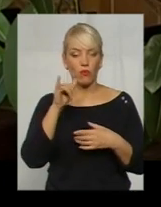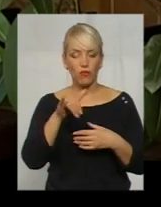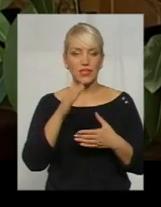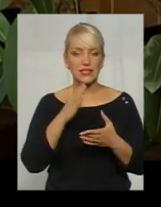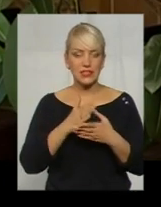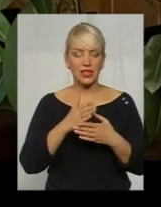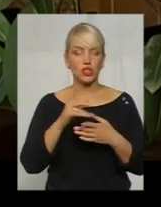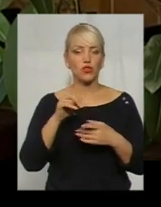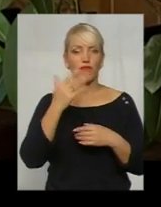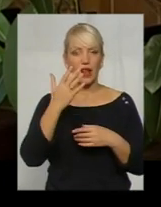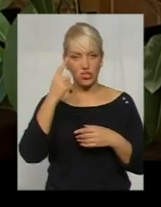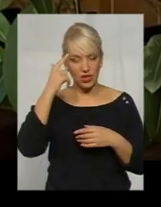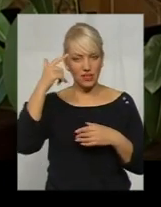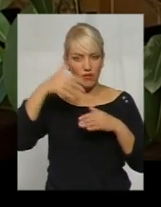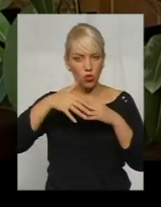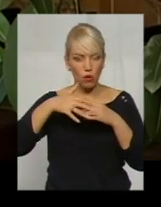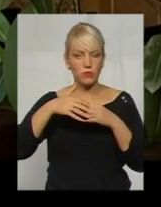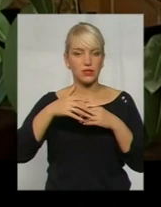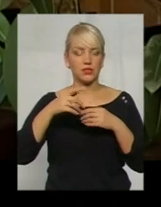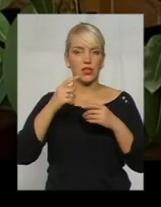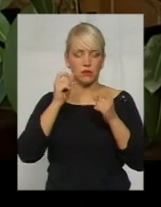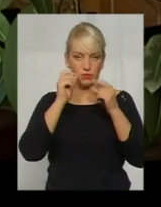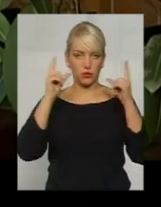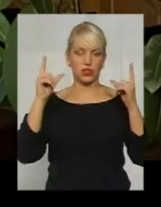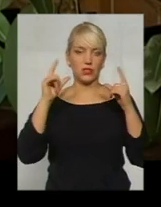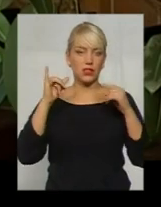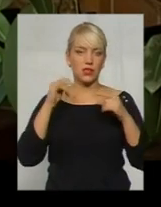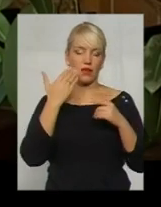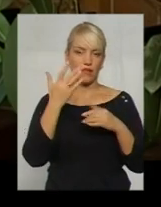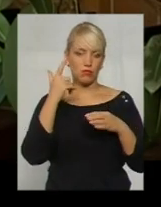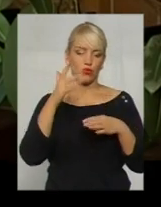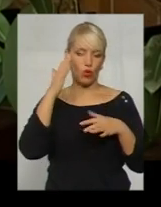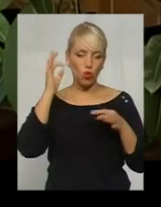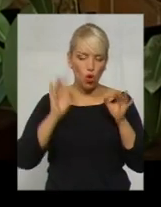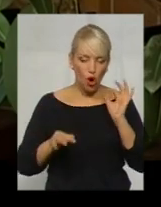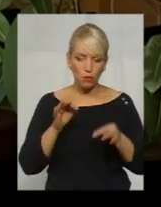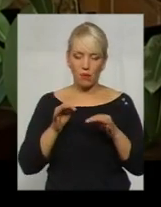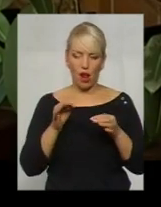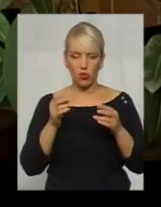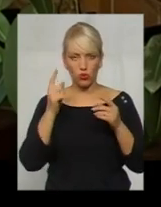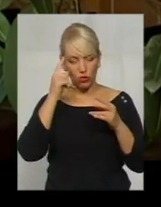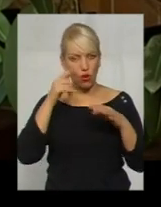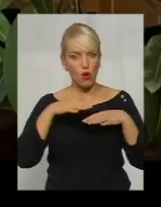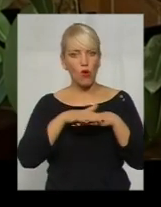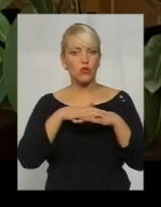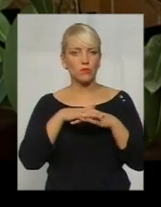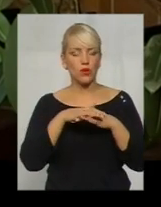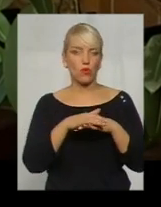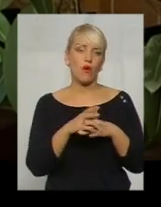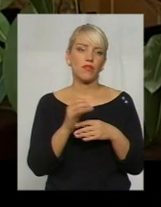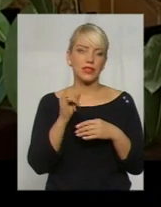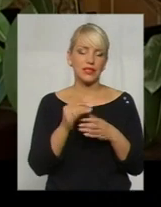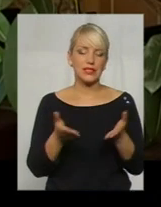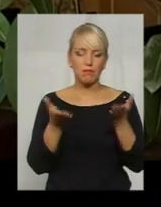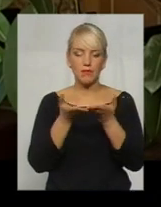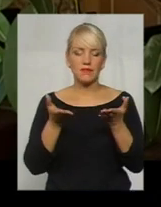зісна, вона прийшла в норму, і тоді ви вже зможете нормально, як би, розмірковувати і співставляти певні факти. І після цього відразу треба